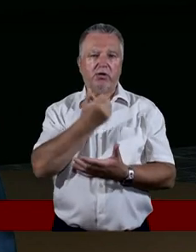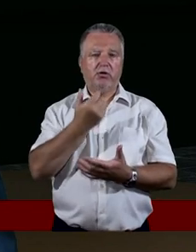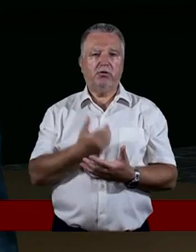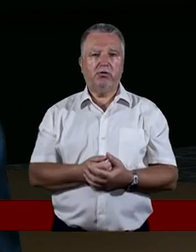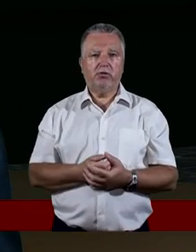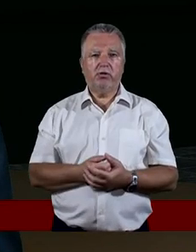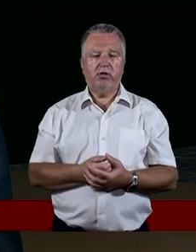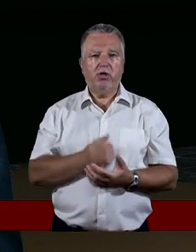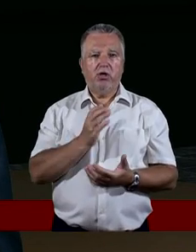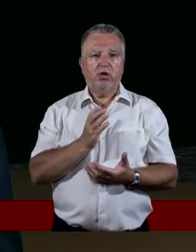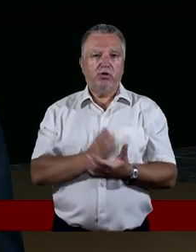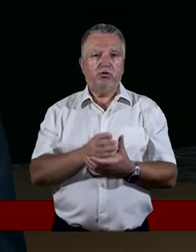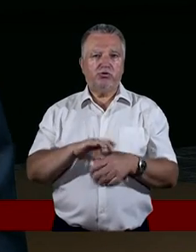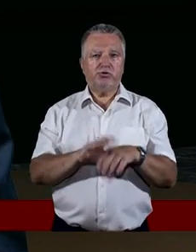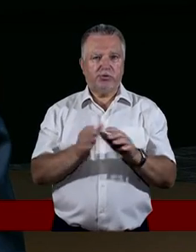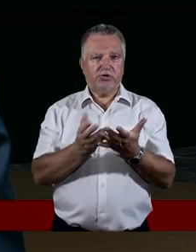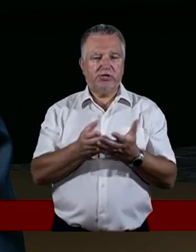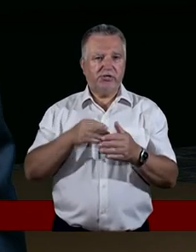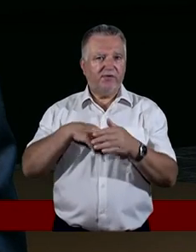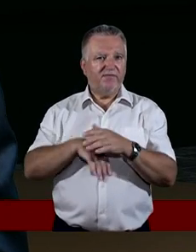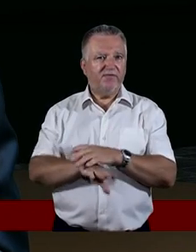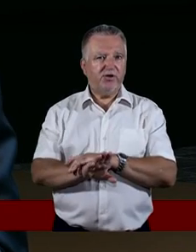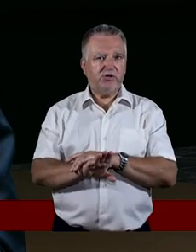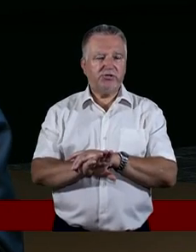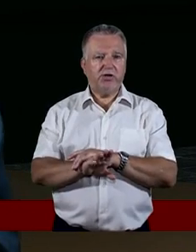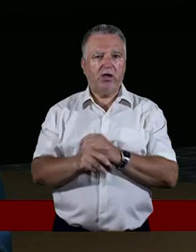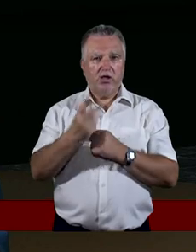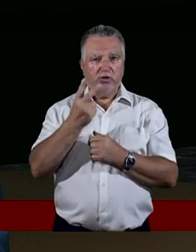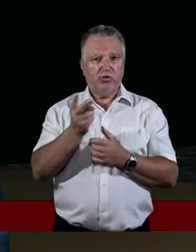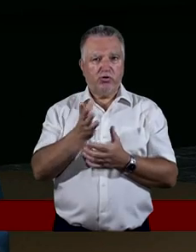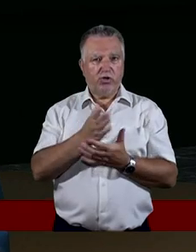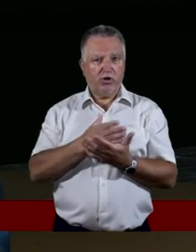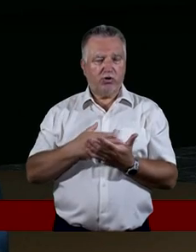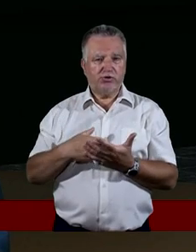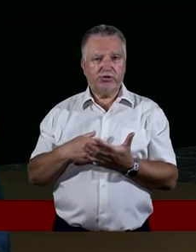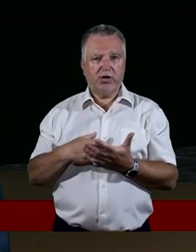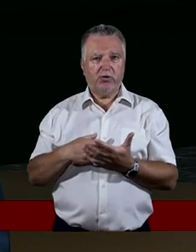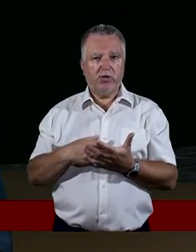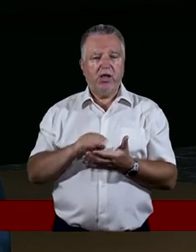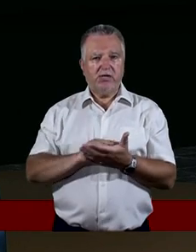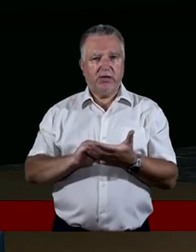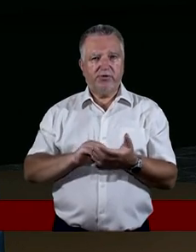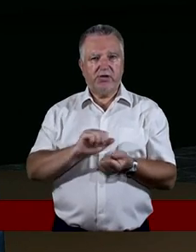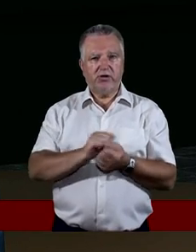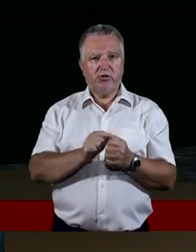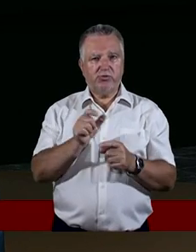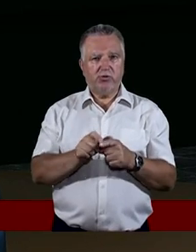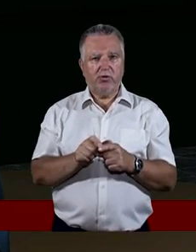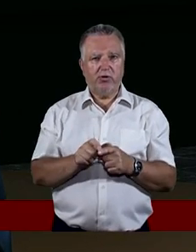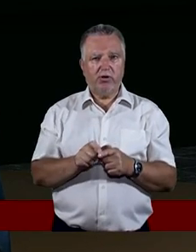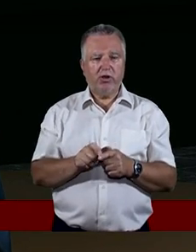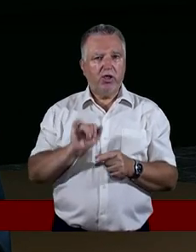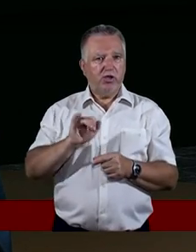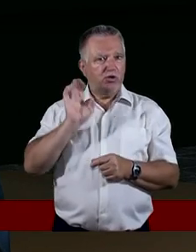Już w księdze wyjścia, w drugim rozdziale zapisane są takie słowa